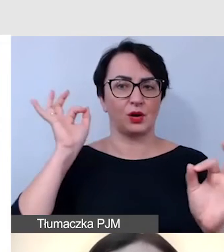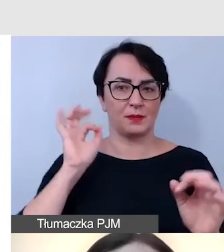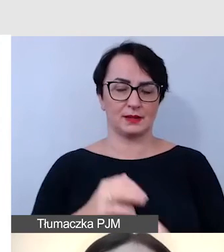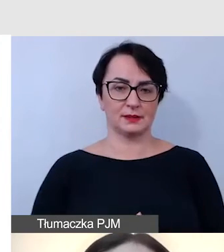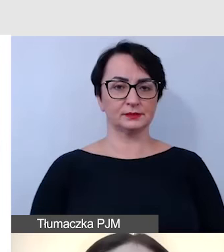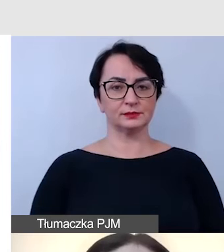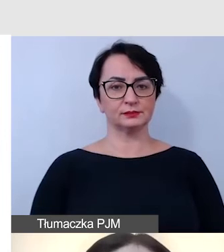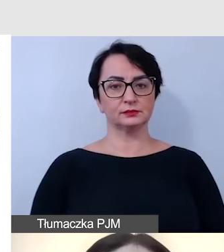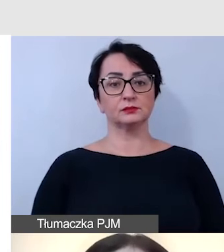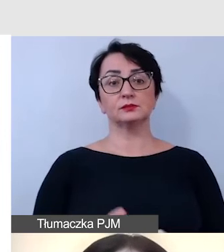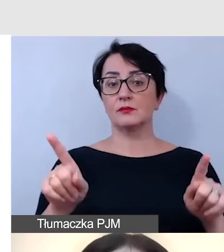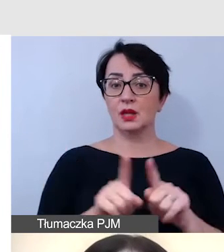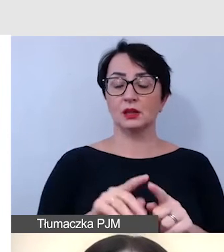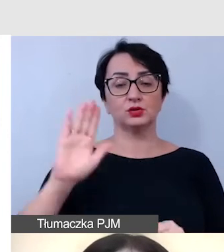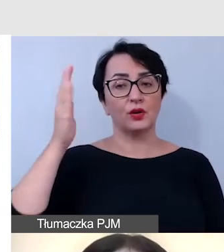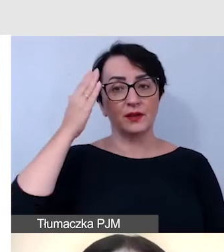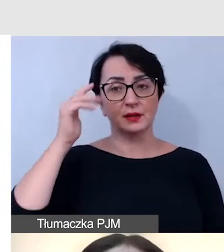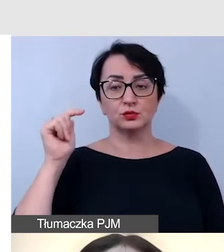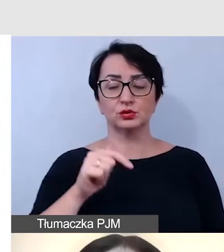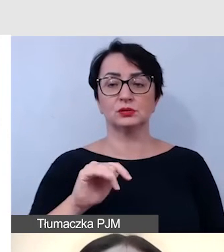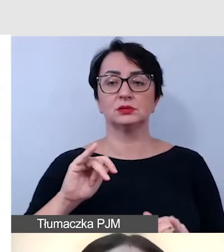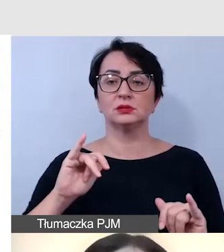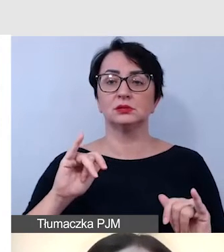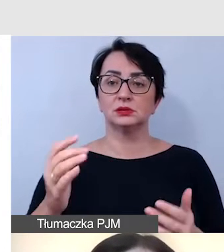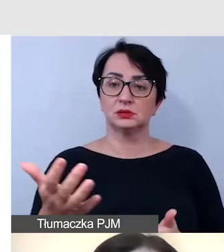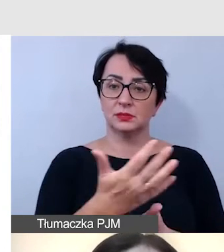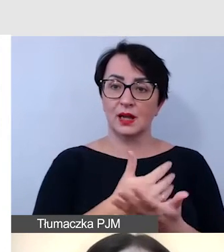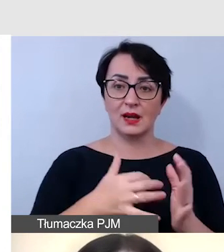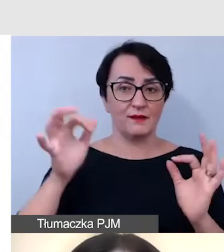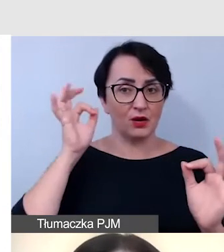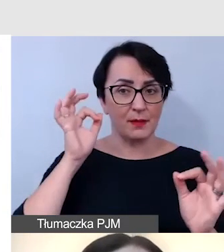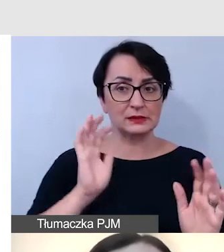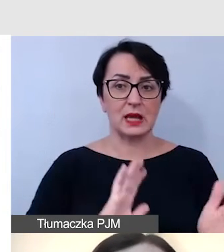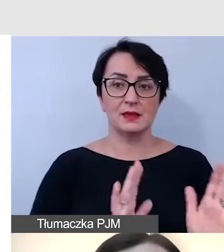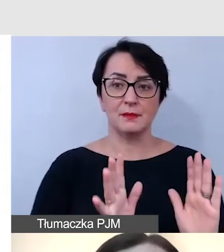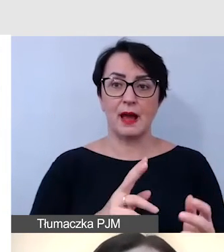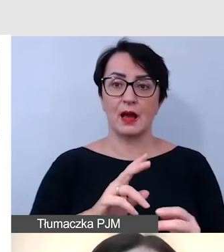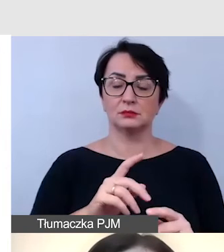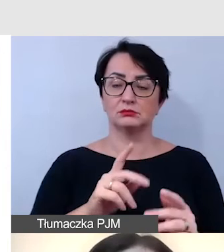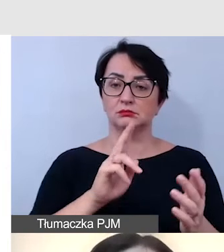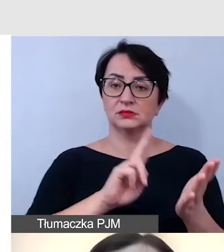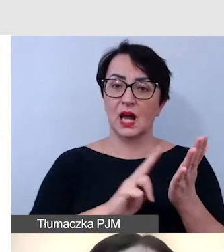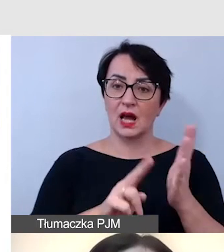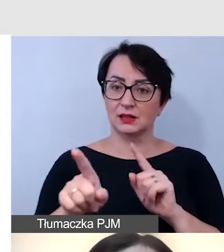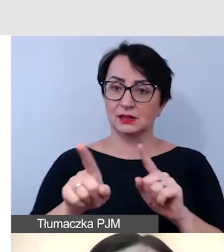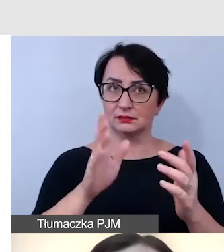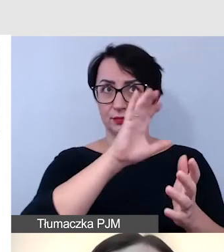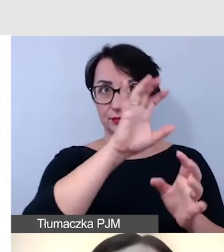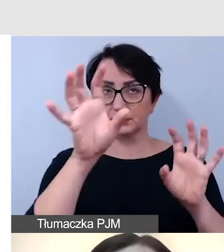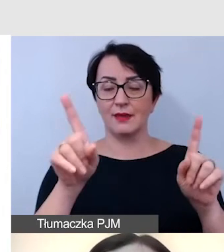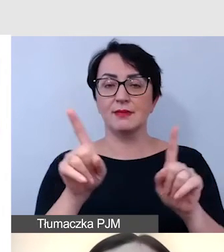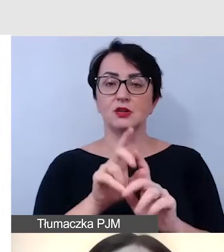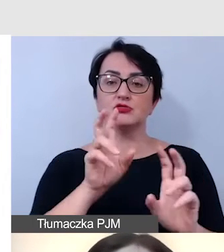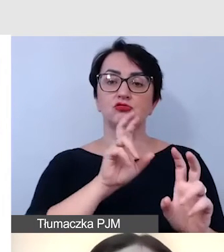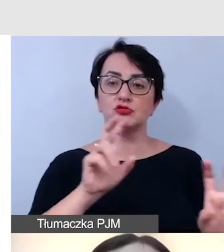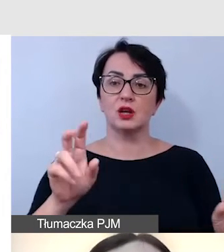No i tutaj musimy się dowiedzieć, zbierając te wszystkie informacje i dbając o oznaczenia również, czy informacja o